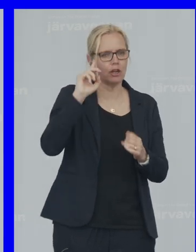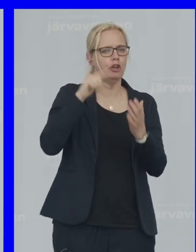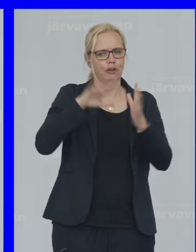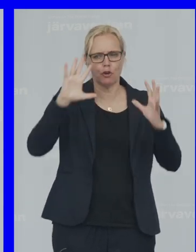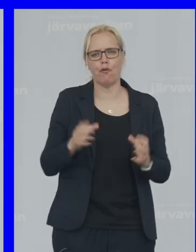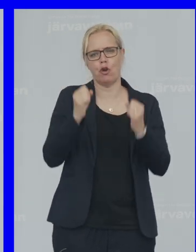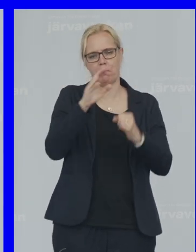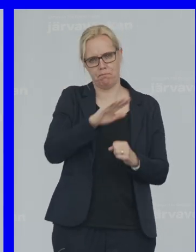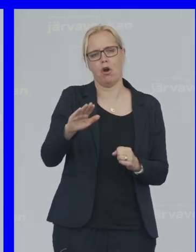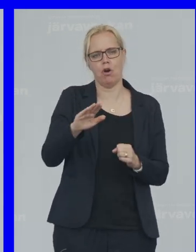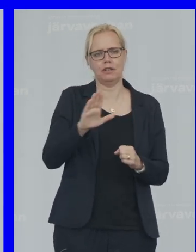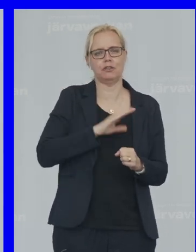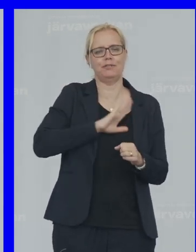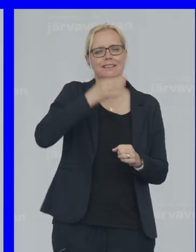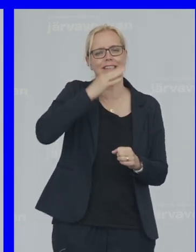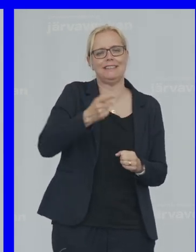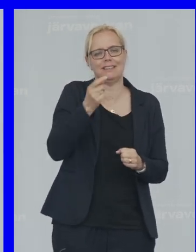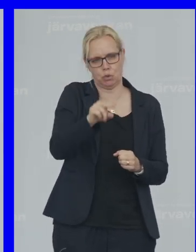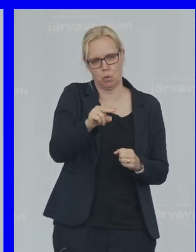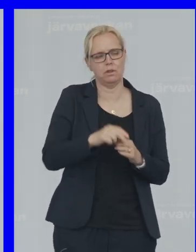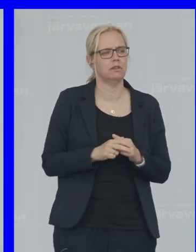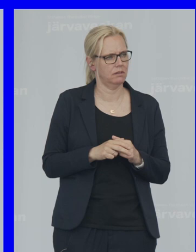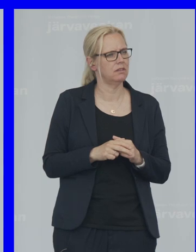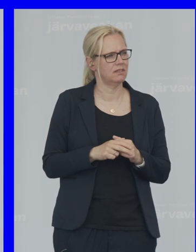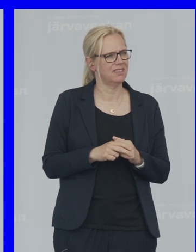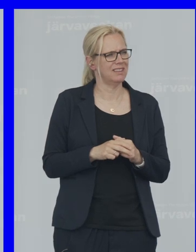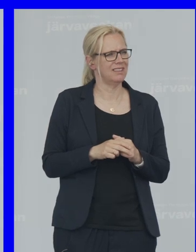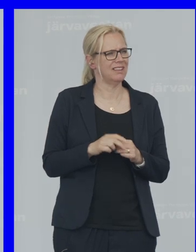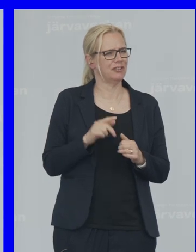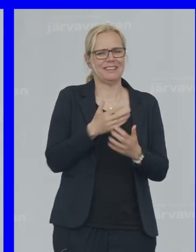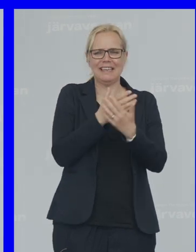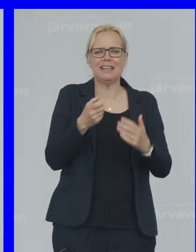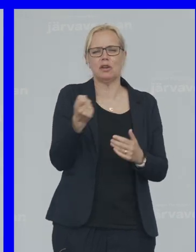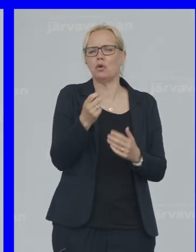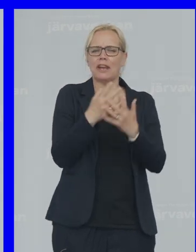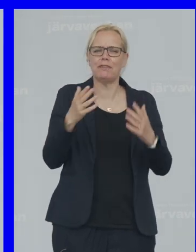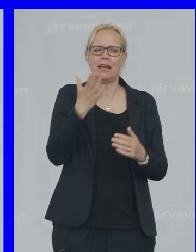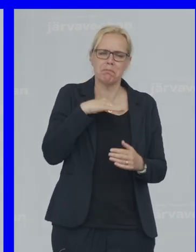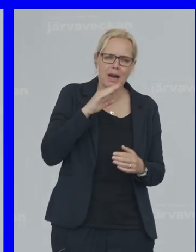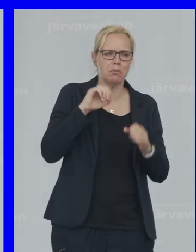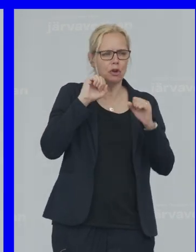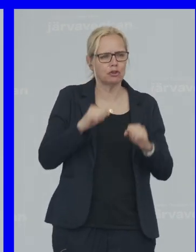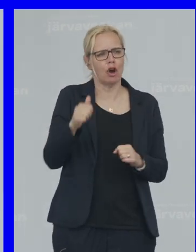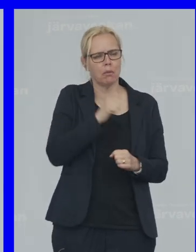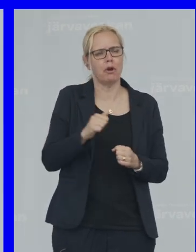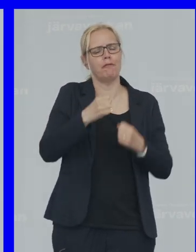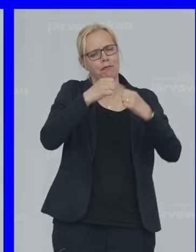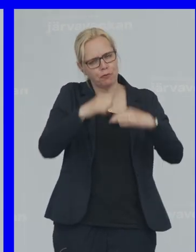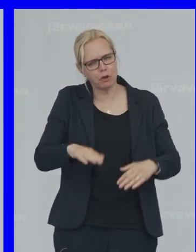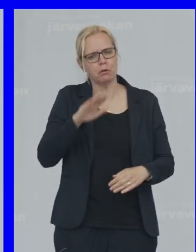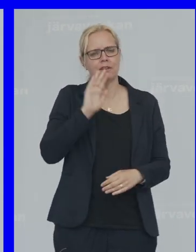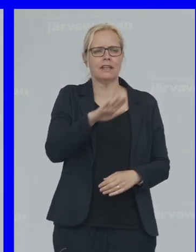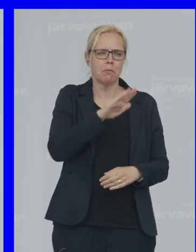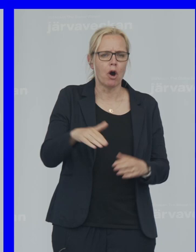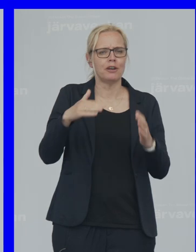upp Barnen i riskzon För att Inga fler mammor Ska behöva förlora Sina barn Till